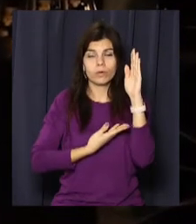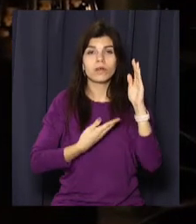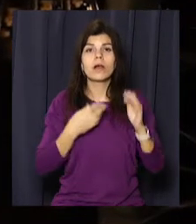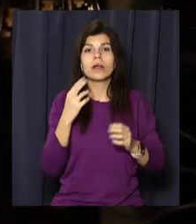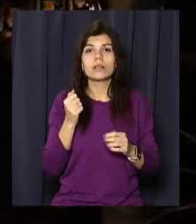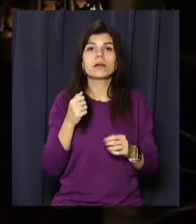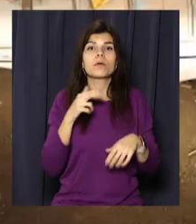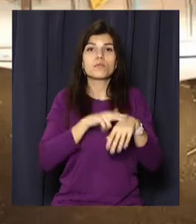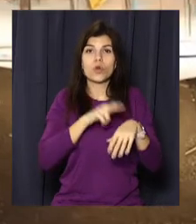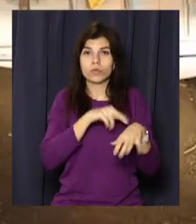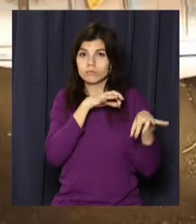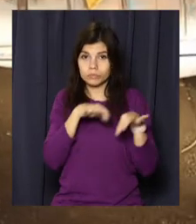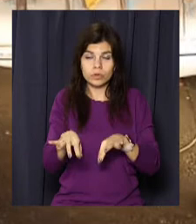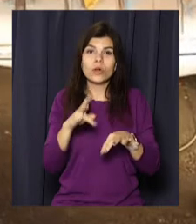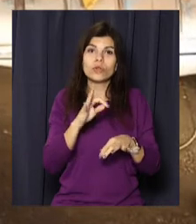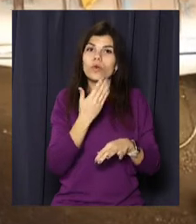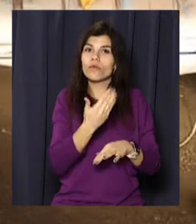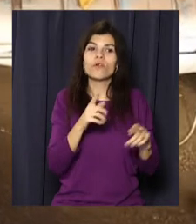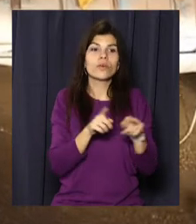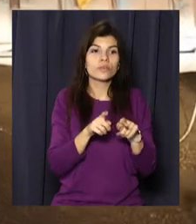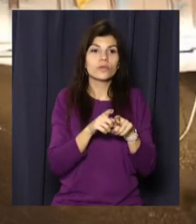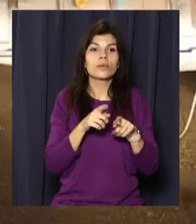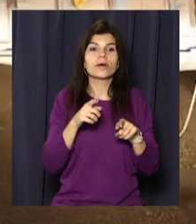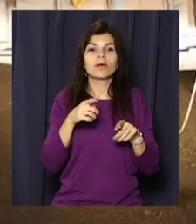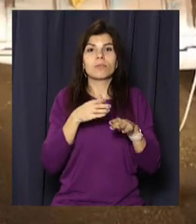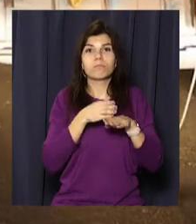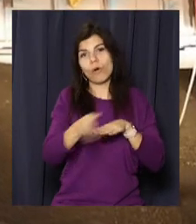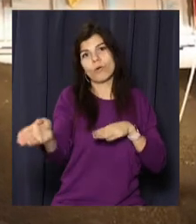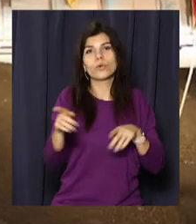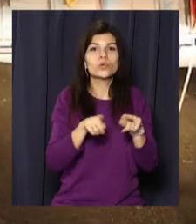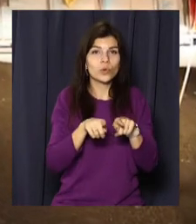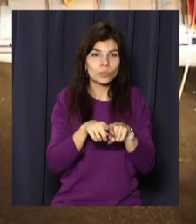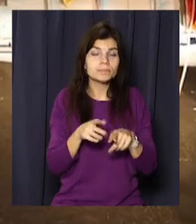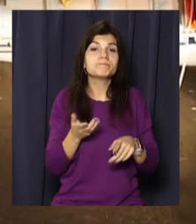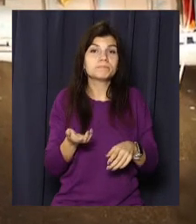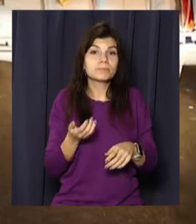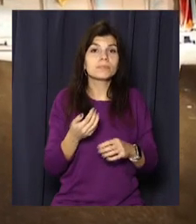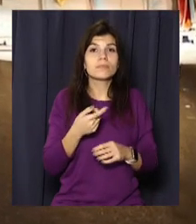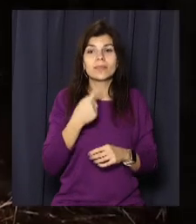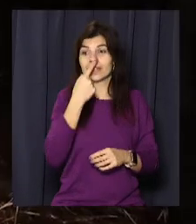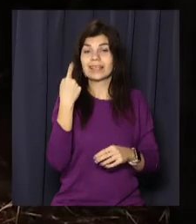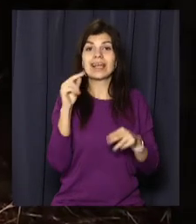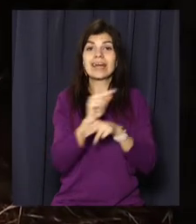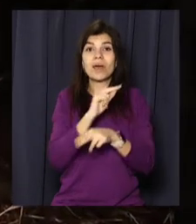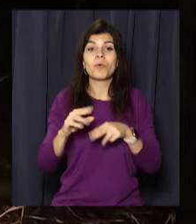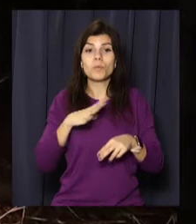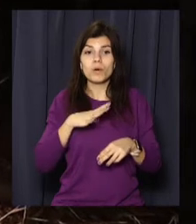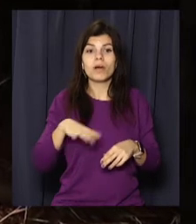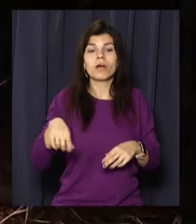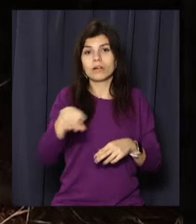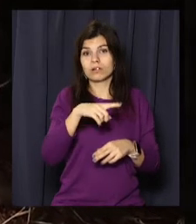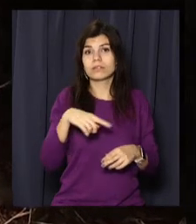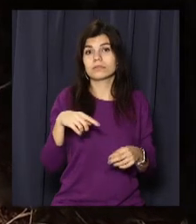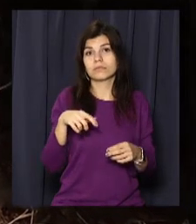виклик приїхала поліція, проте їхню автівку теж винесло на узбіччя. На цій ділянці нещодавно був ремонт і траса поки що без